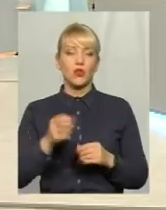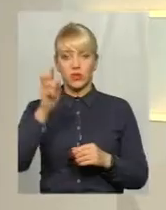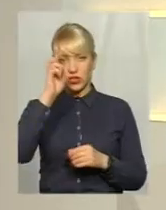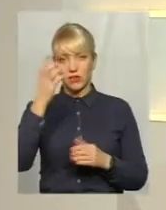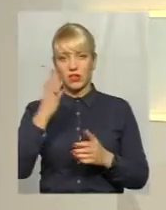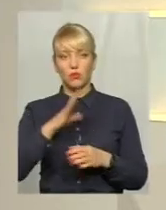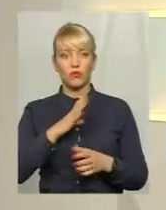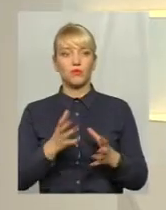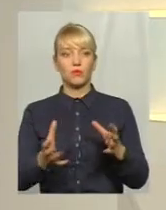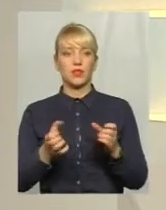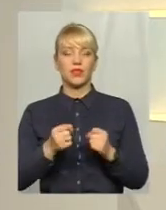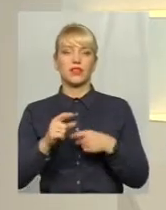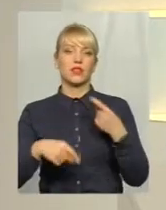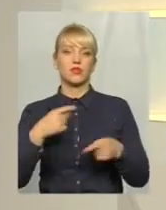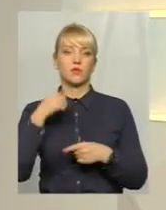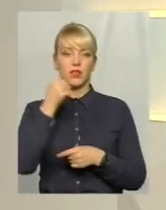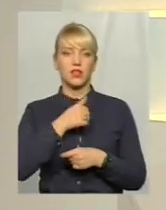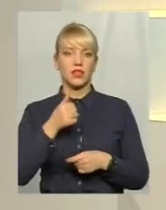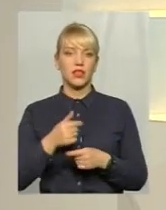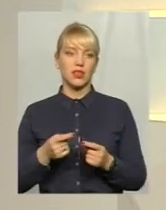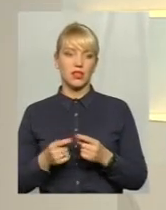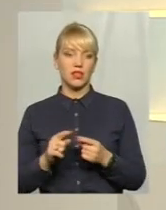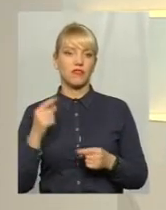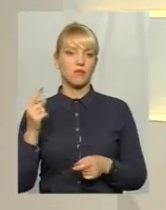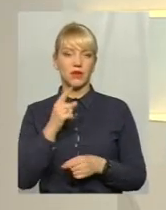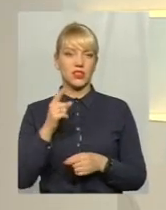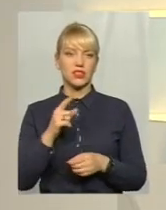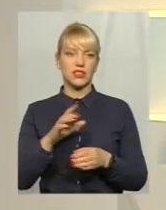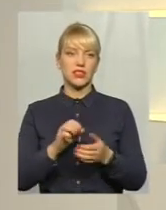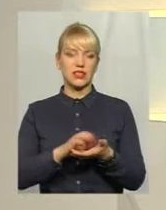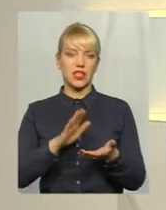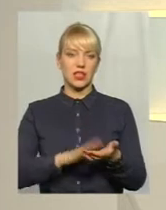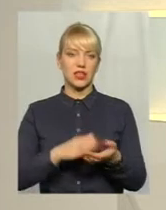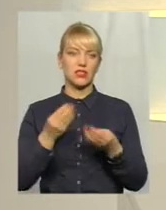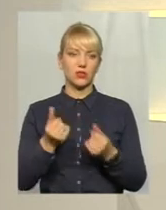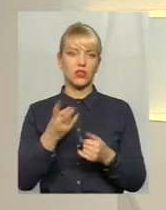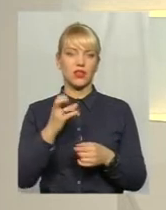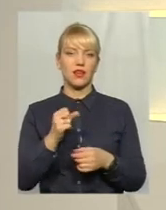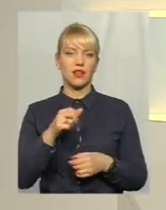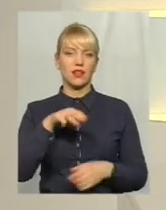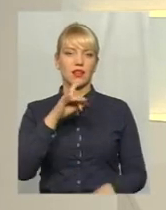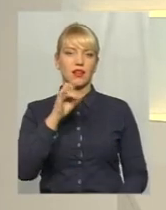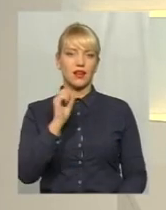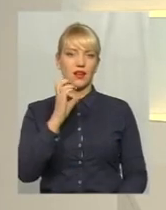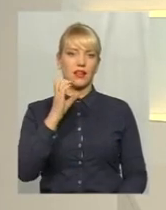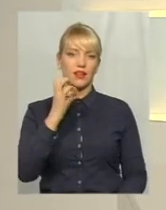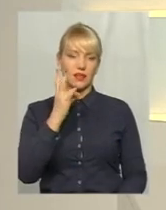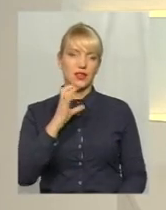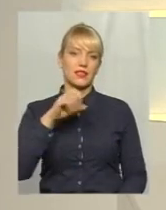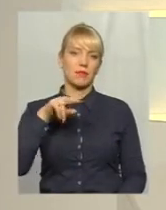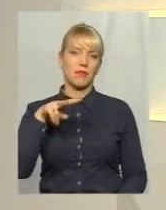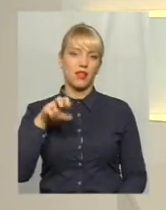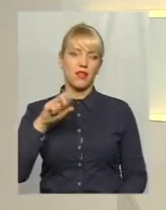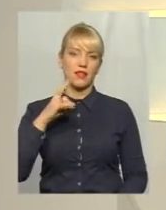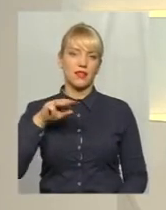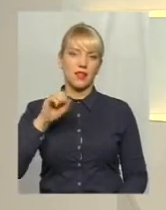був прийнятий на наступний рік, вперше заклалися кошти на трансплантацію. Вперше